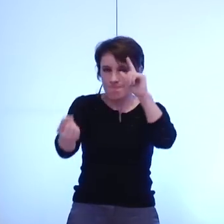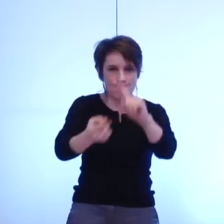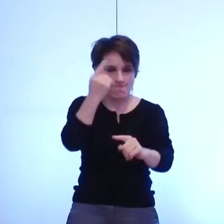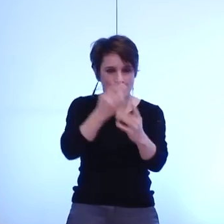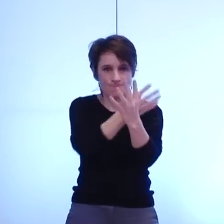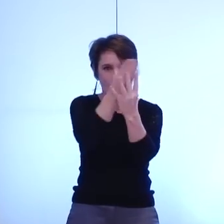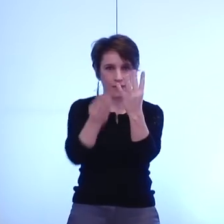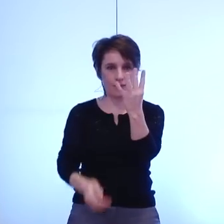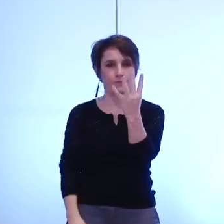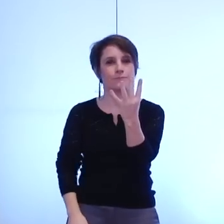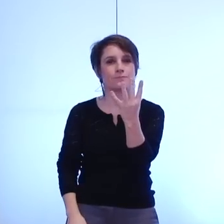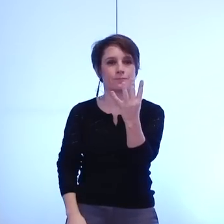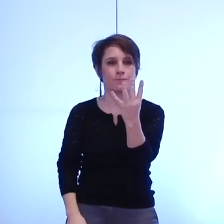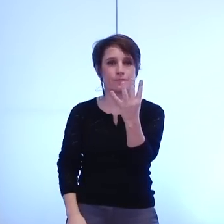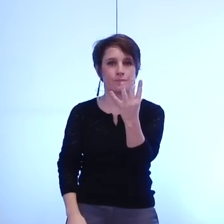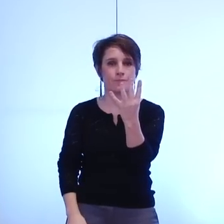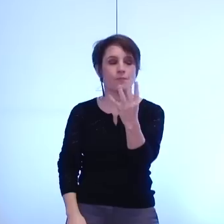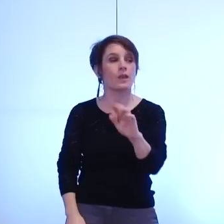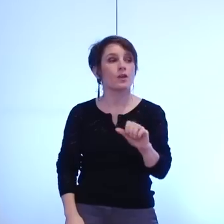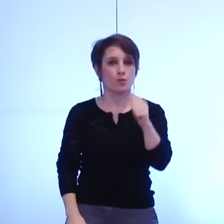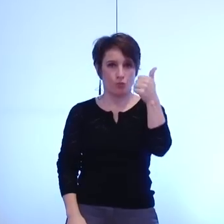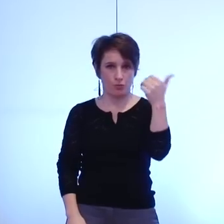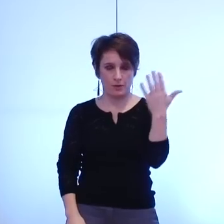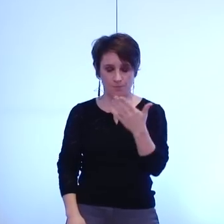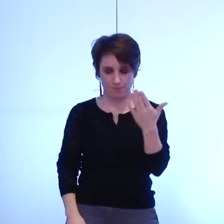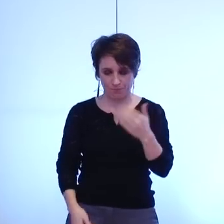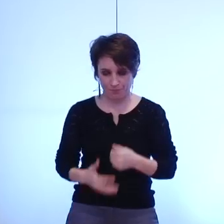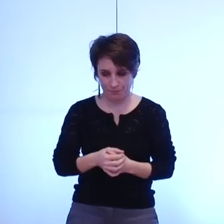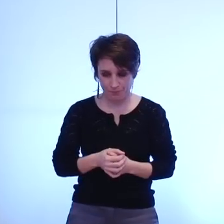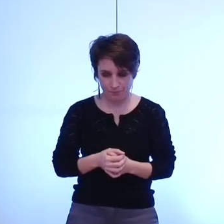c'est que la métropole grenobloise doit